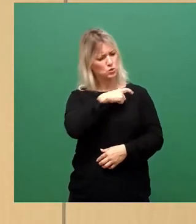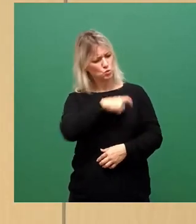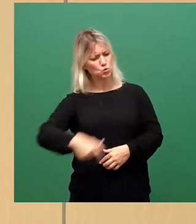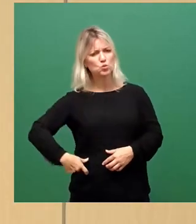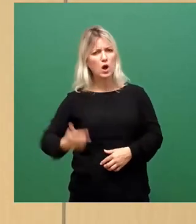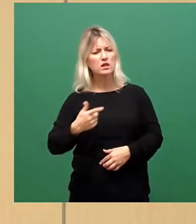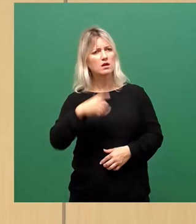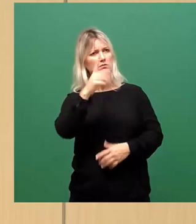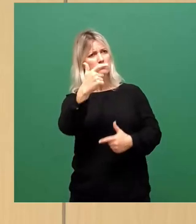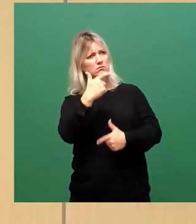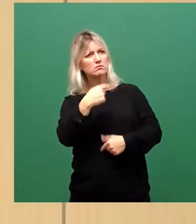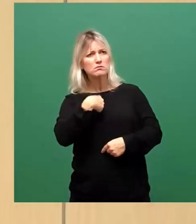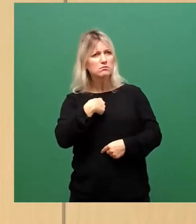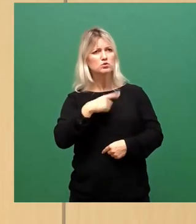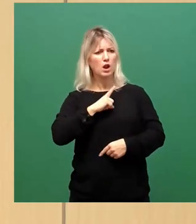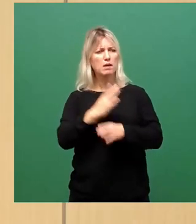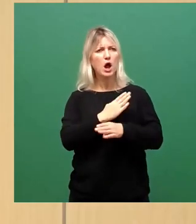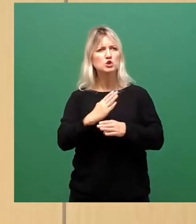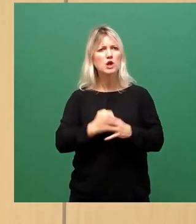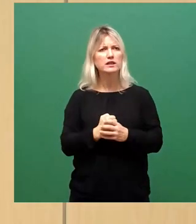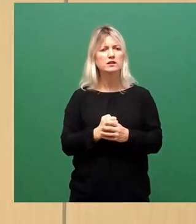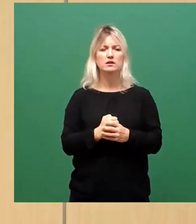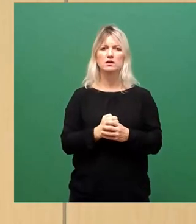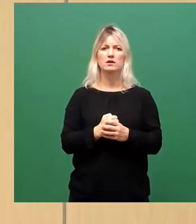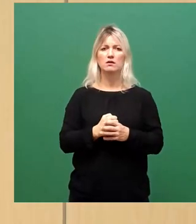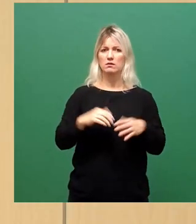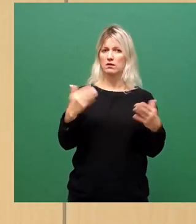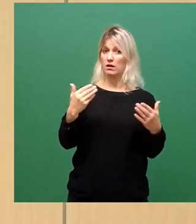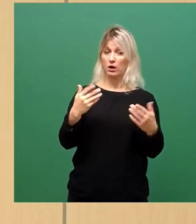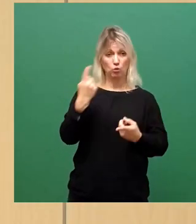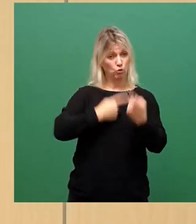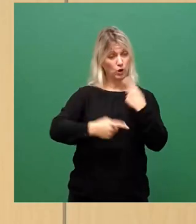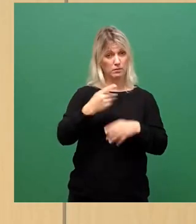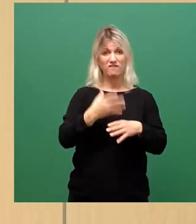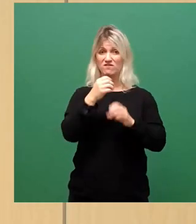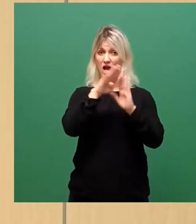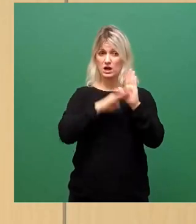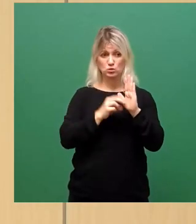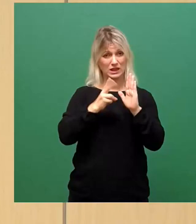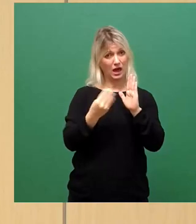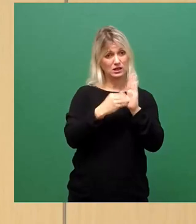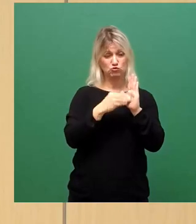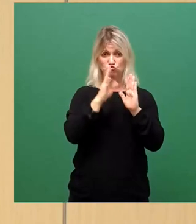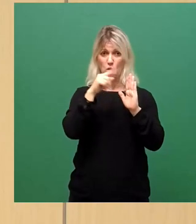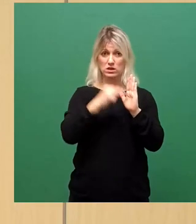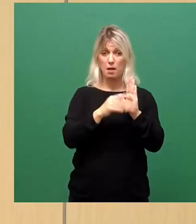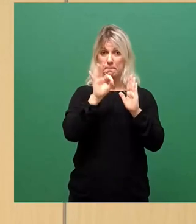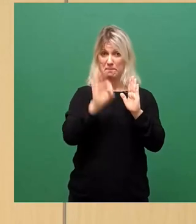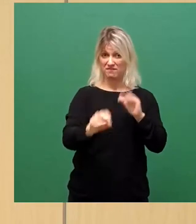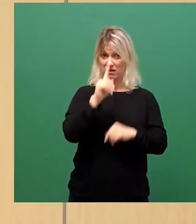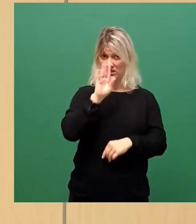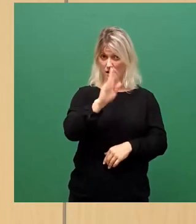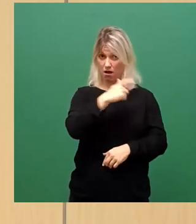Die Antwort ist ganz klar, und das ist ja längst verfassungsrechtlich abgelehnt, ganz klar, weil dann, wenn Sie sich anschnallen, ist die